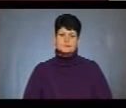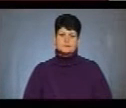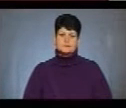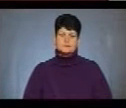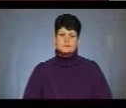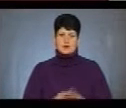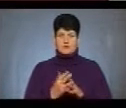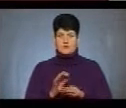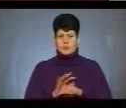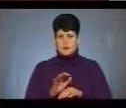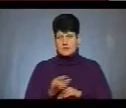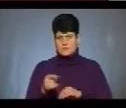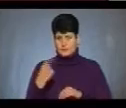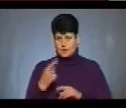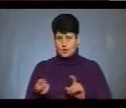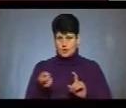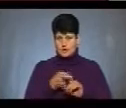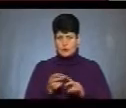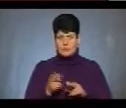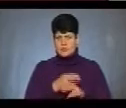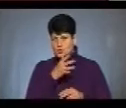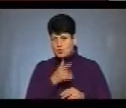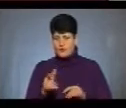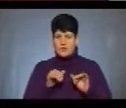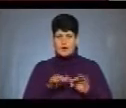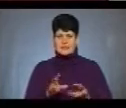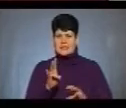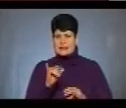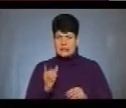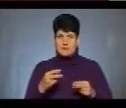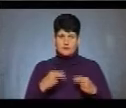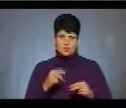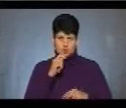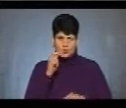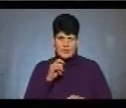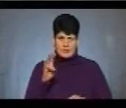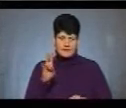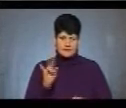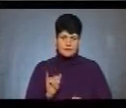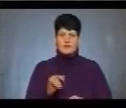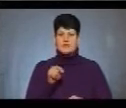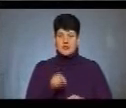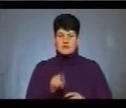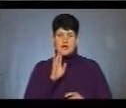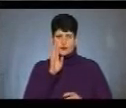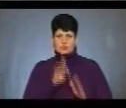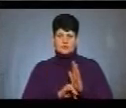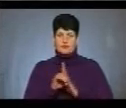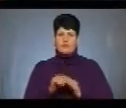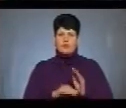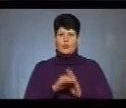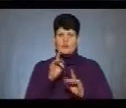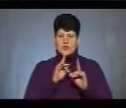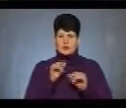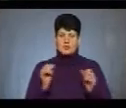Аграрії з Тернопільщини долучилися до безстрокової акції «Ні розпродажу України». Вона відранку триває біля Верховної Ради. Сюди